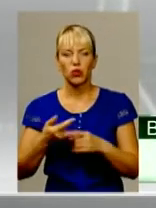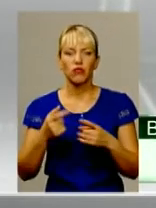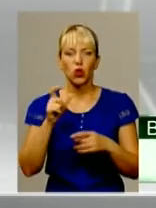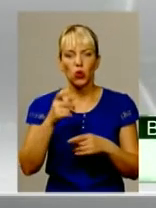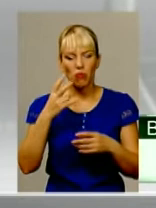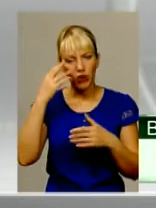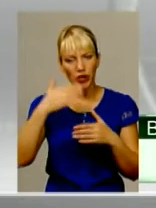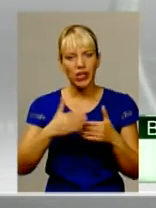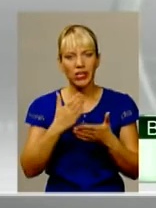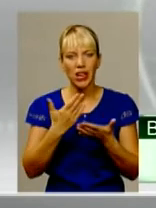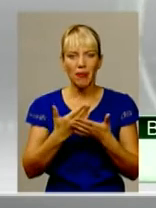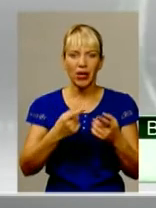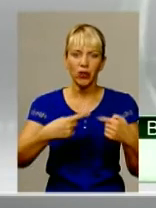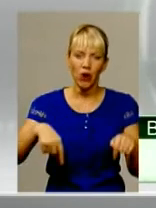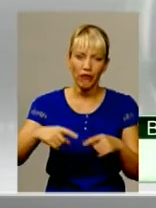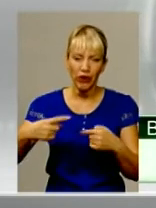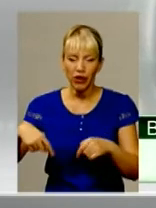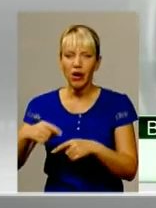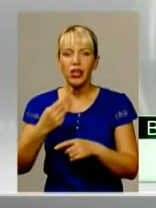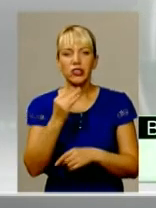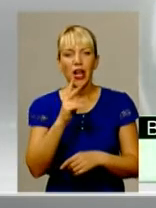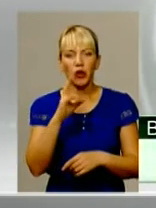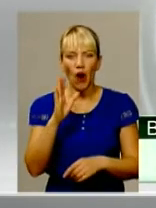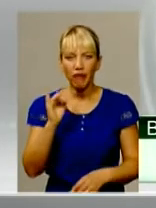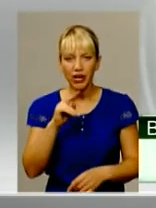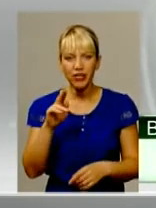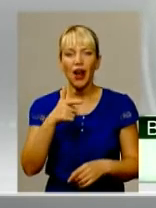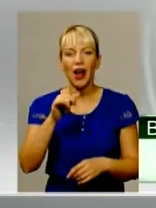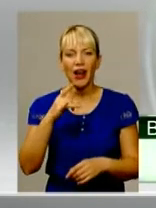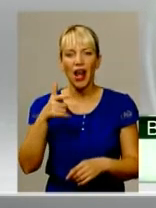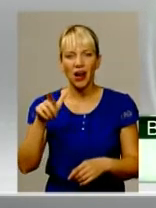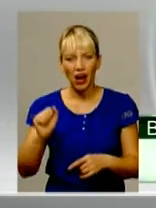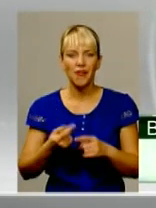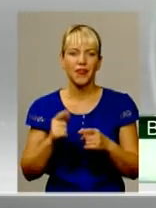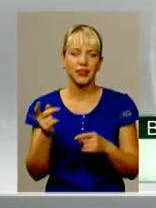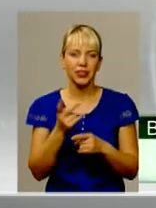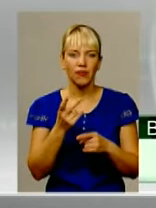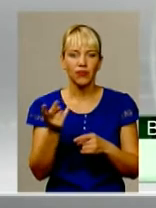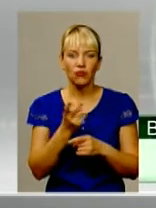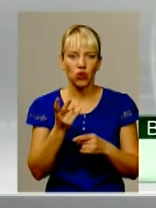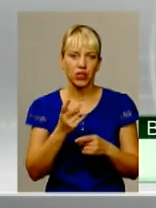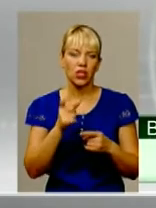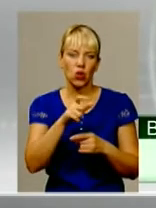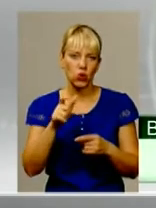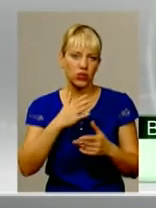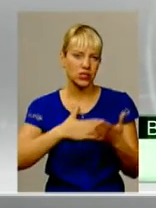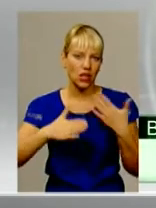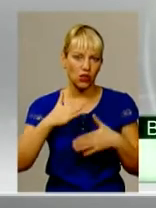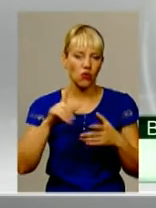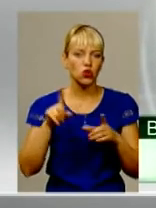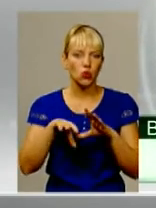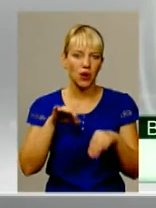і Шенькович прийшов, і Герега прийшов. І ці округи, вони просто подоволені, що вони обрали таких